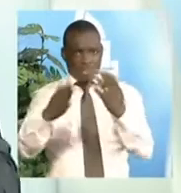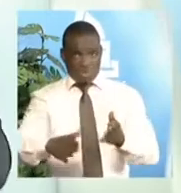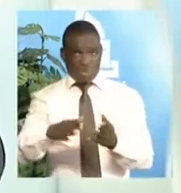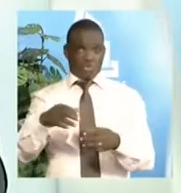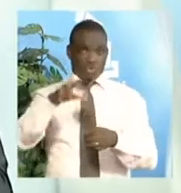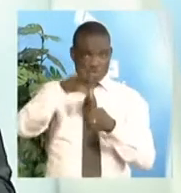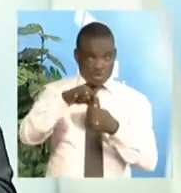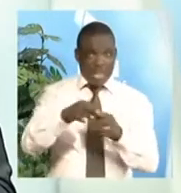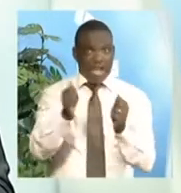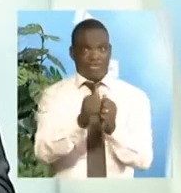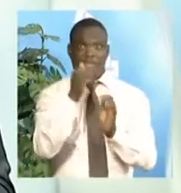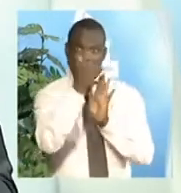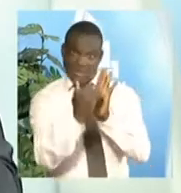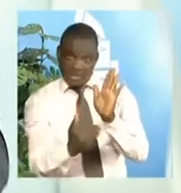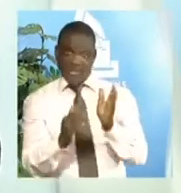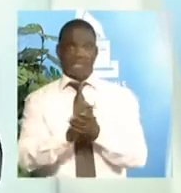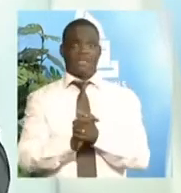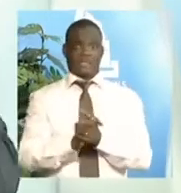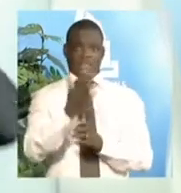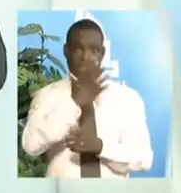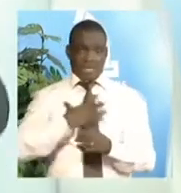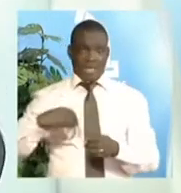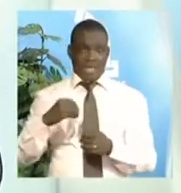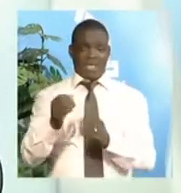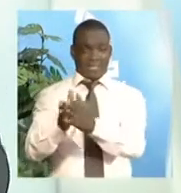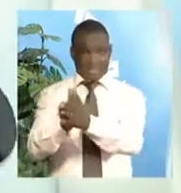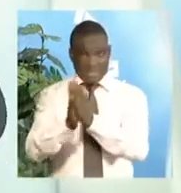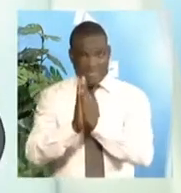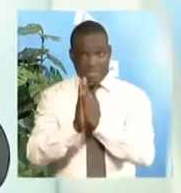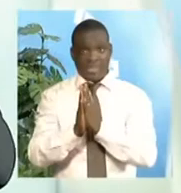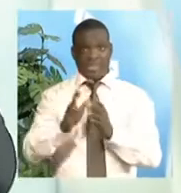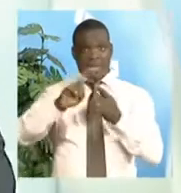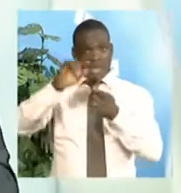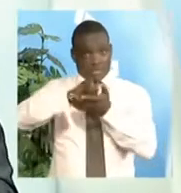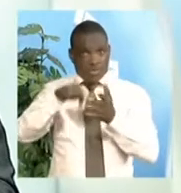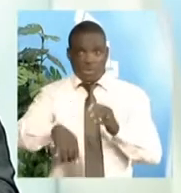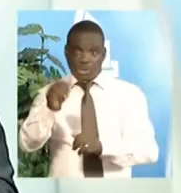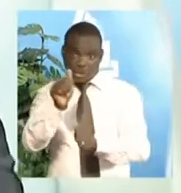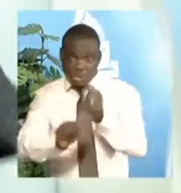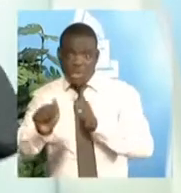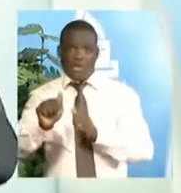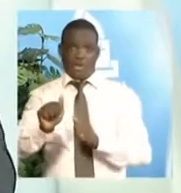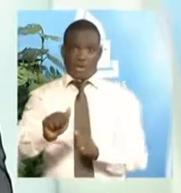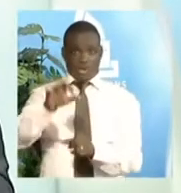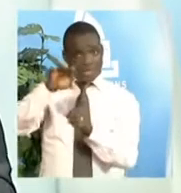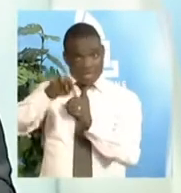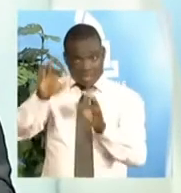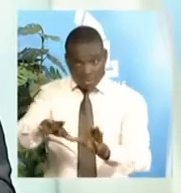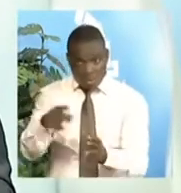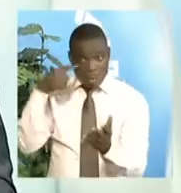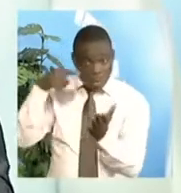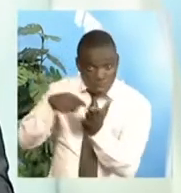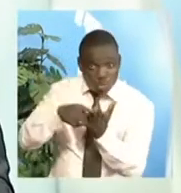avec ce listing et demander à ce que chaque électeur qui rentre soit contrôlé par eux.